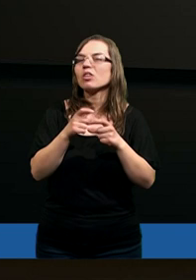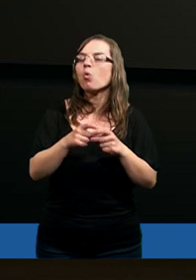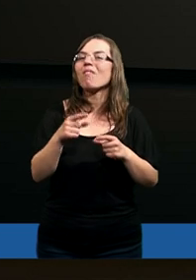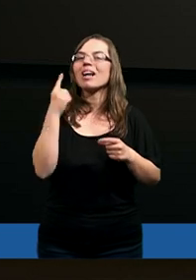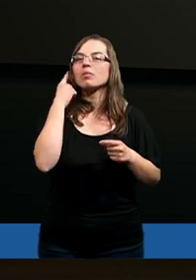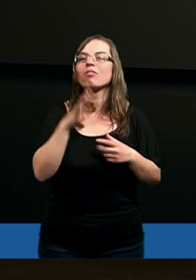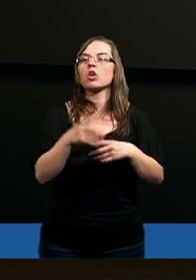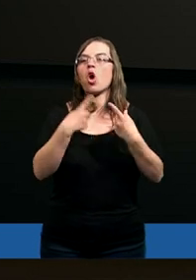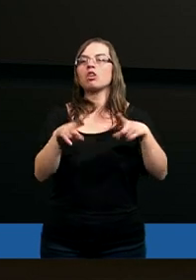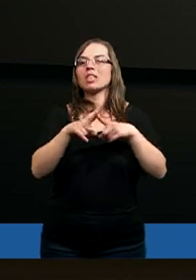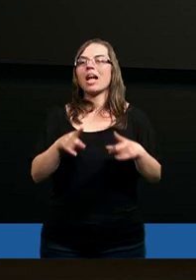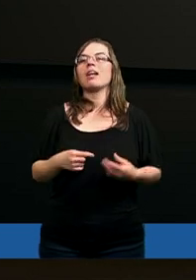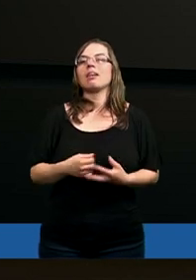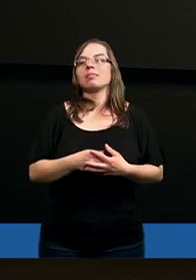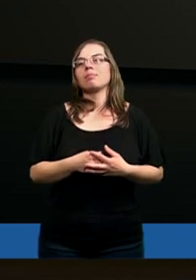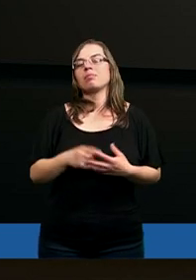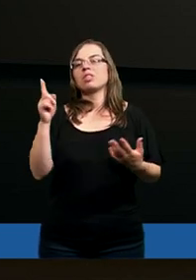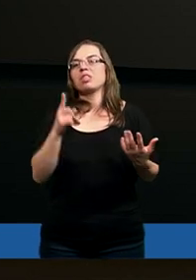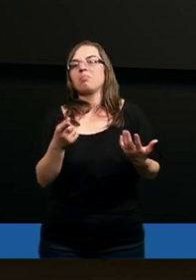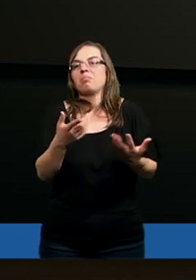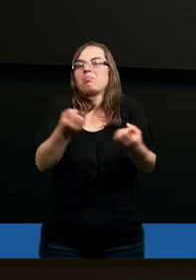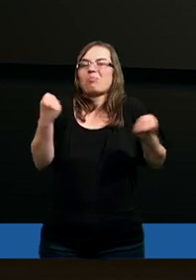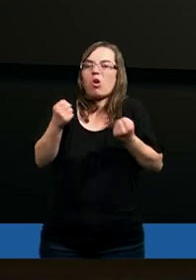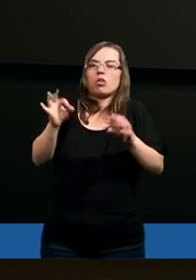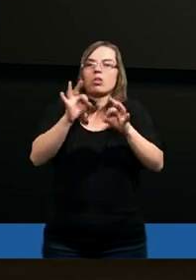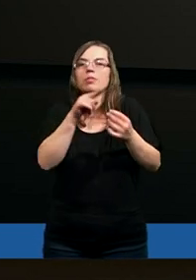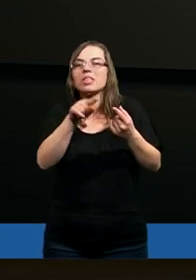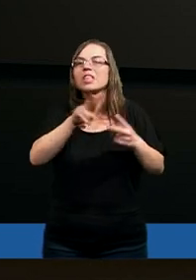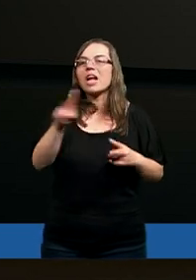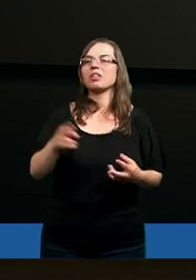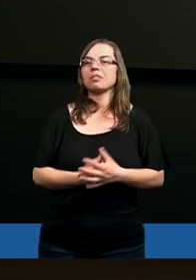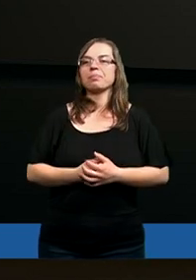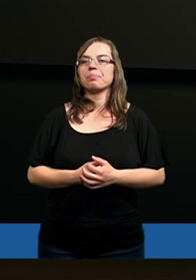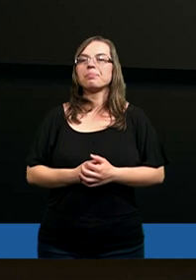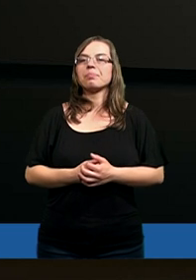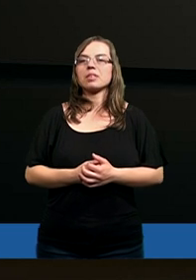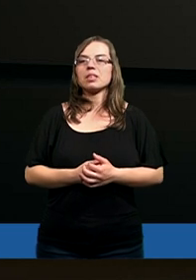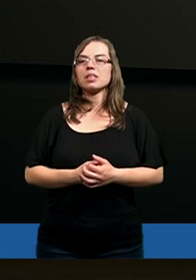słowa w kościele, nie? O tej umytej świni, o wymiocinach. No słuchajcie,